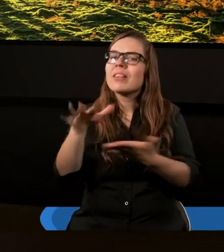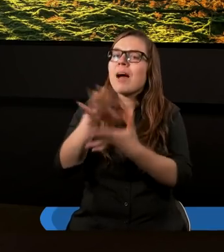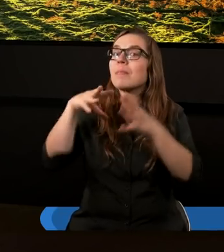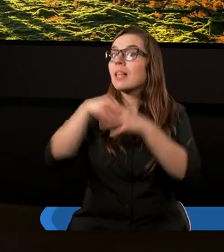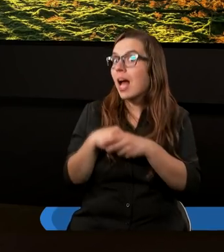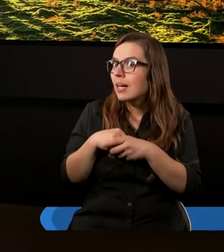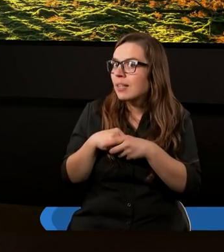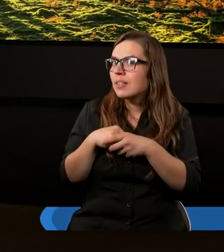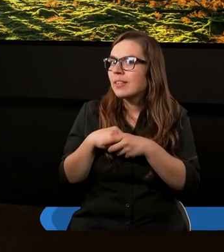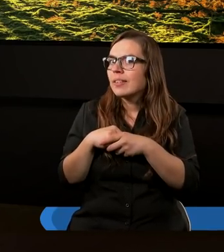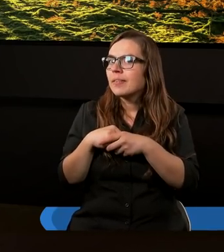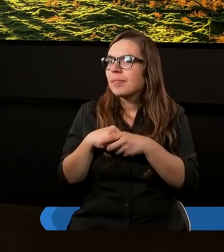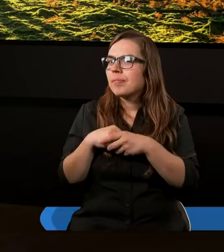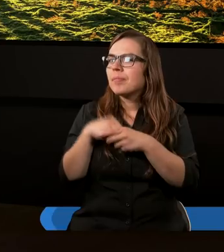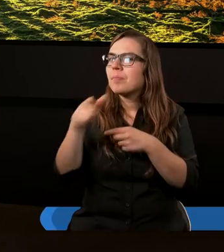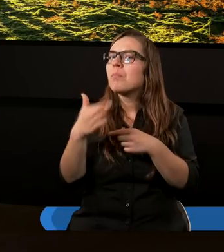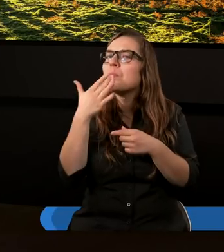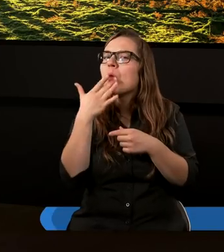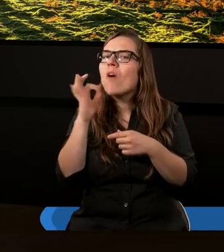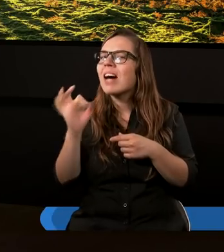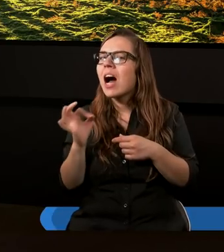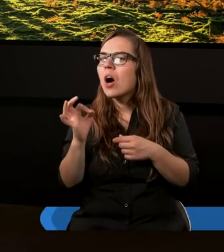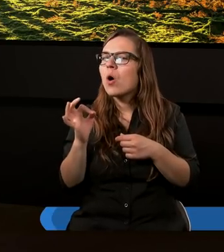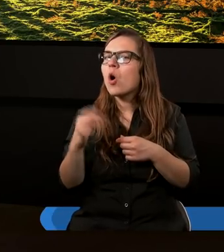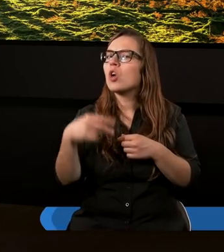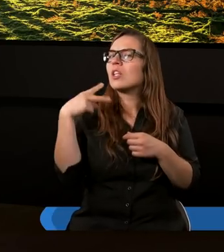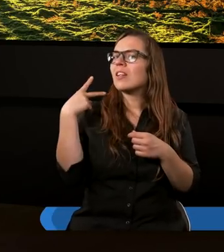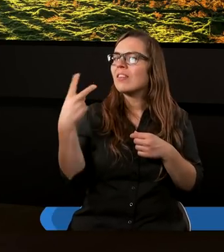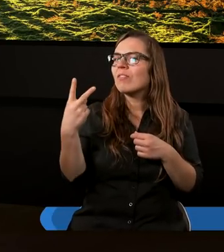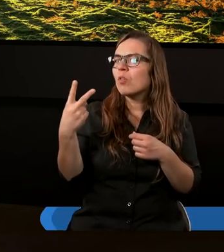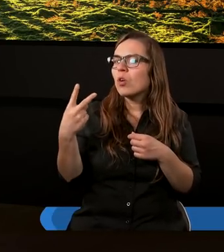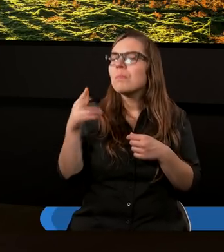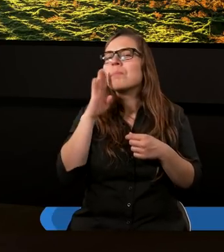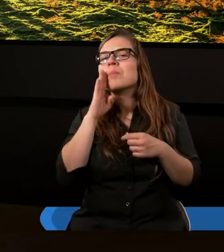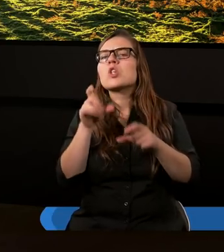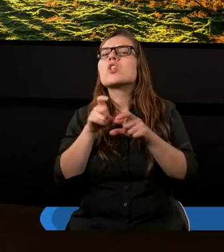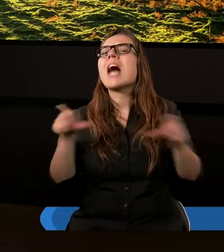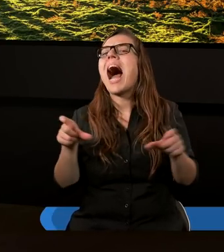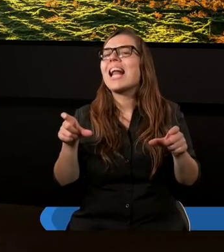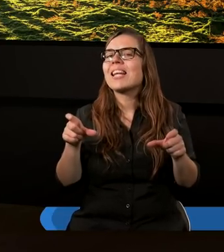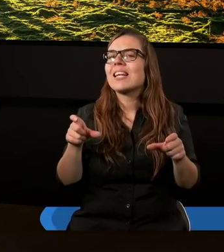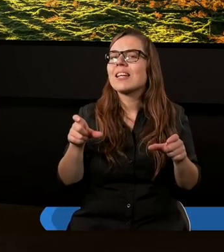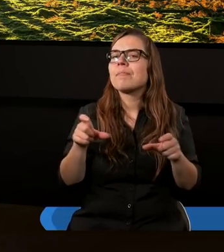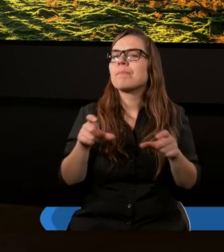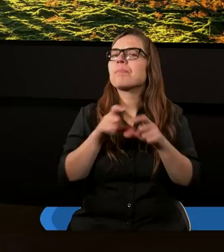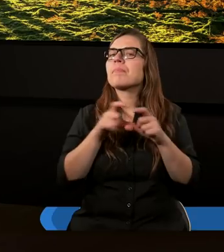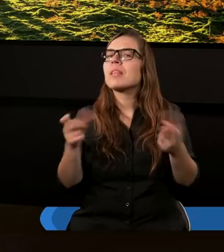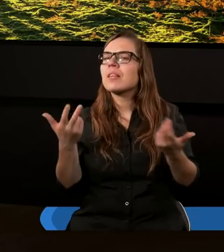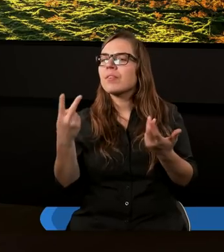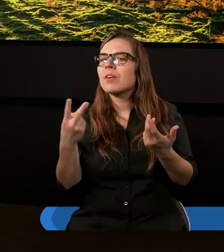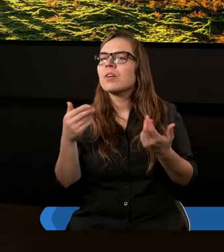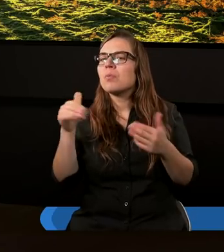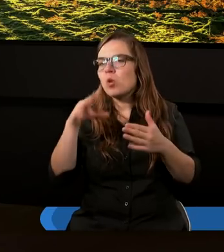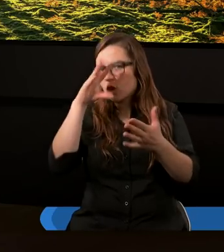tekście mowę o dwóch jak gdyby czasach. Czasach tych, których